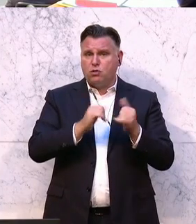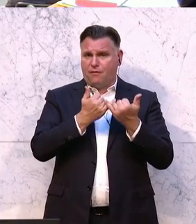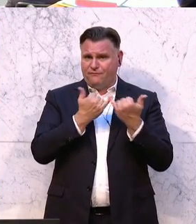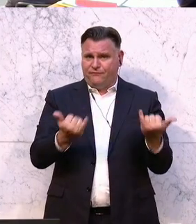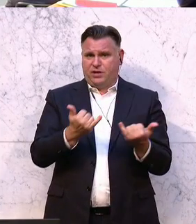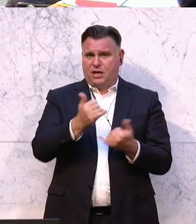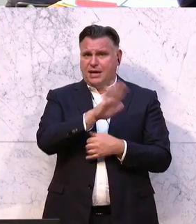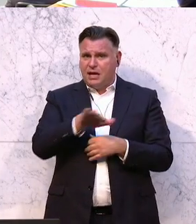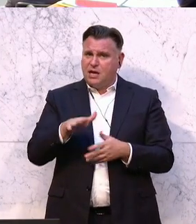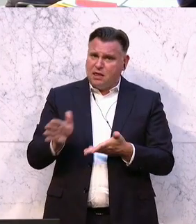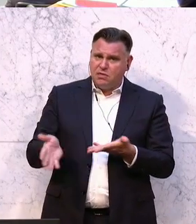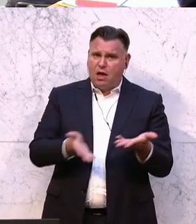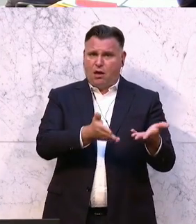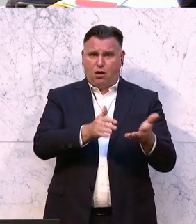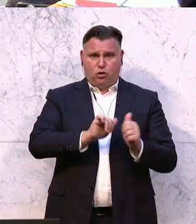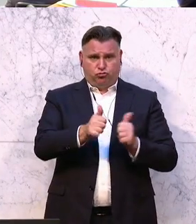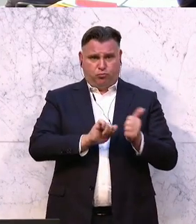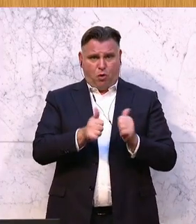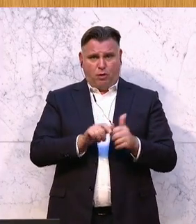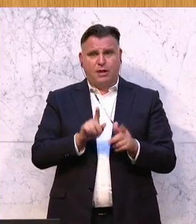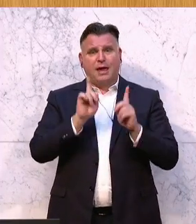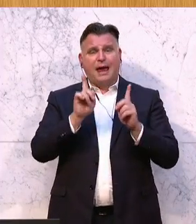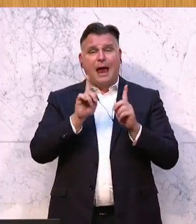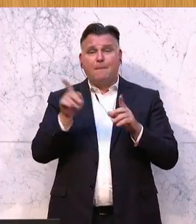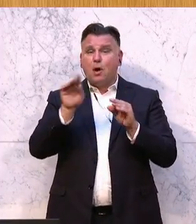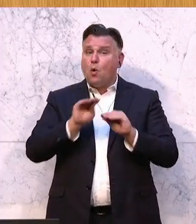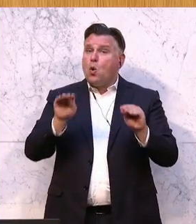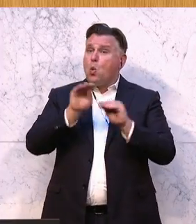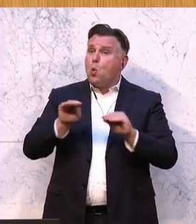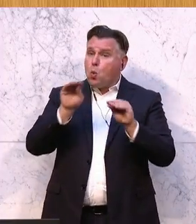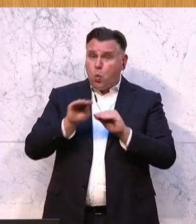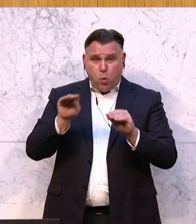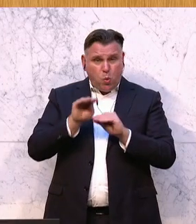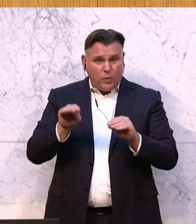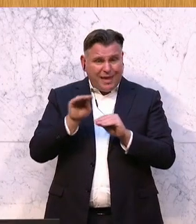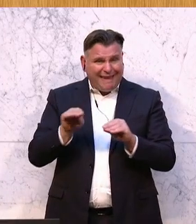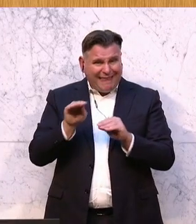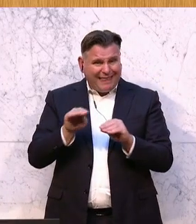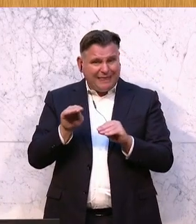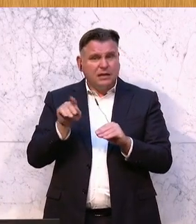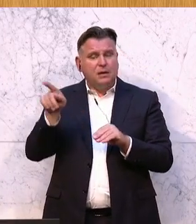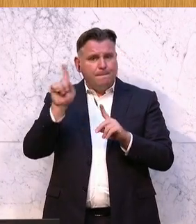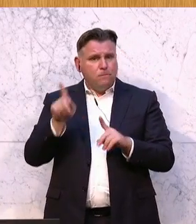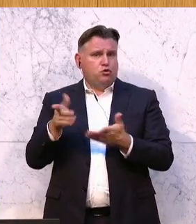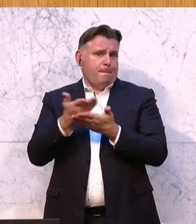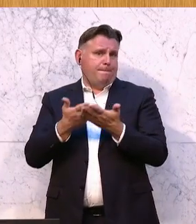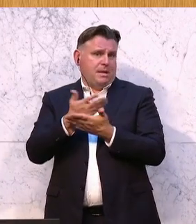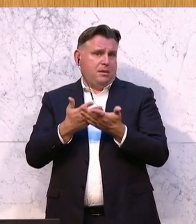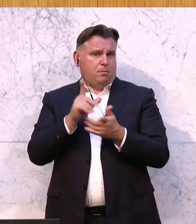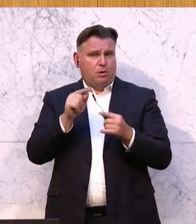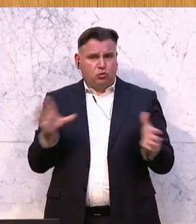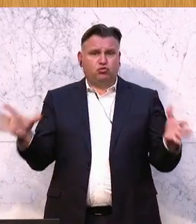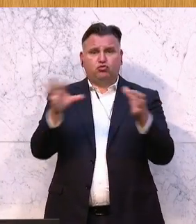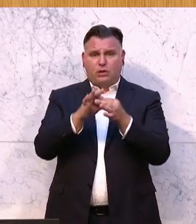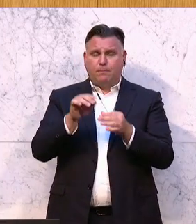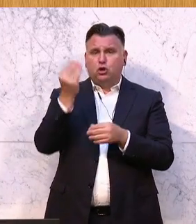Kinder in den Sport zu bringen. Aber implementiert im Regelunterricht kann es doch nicht vom Sport werden, muss es doch von der Bildung werden. Da müssen wir zusammenhelfen